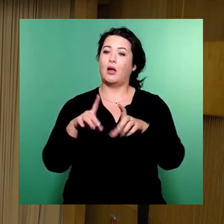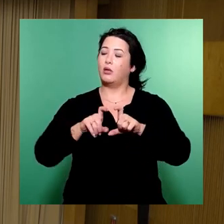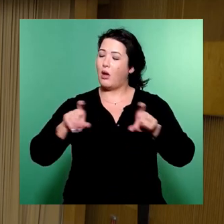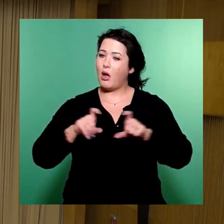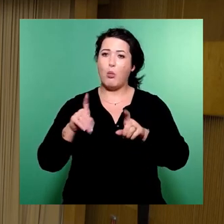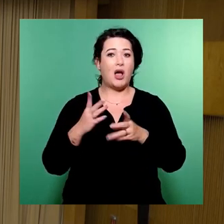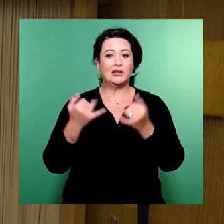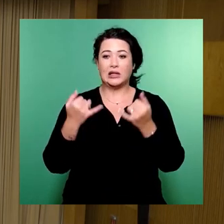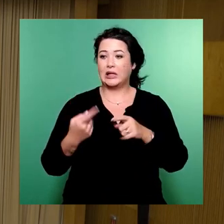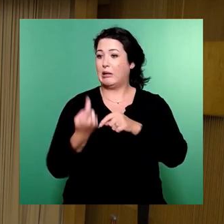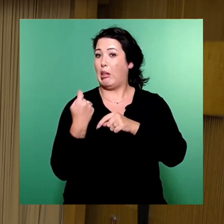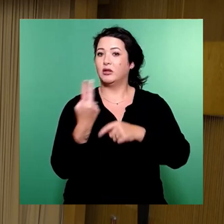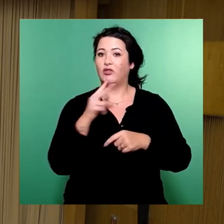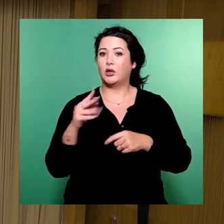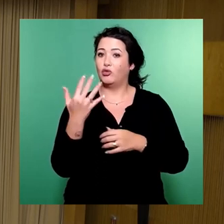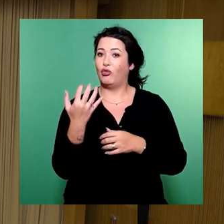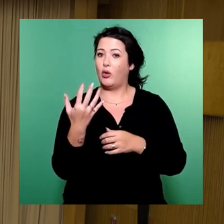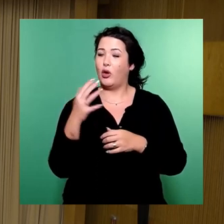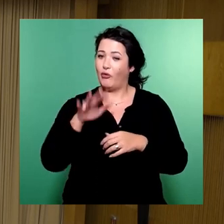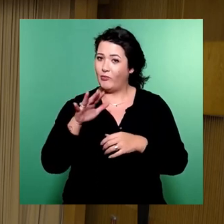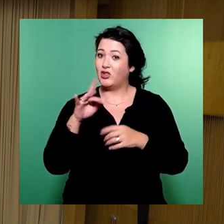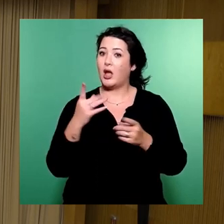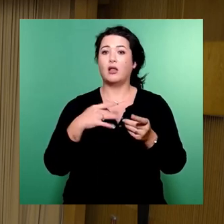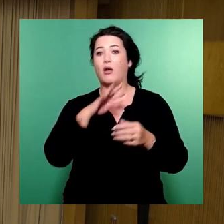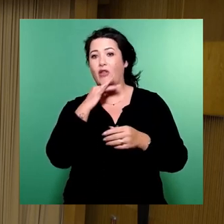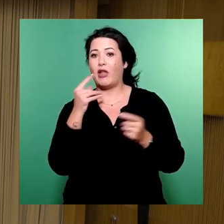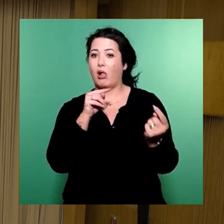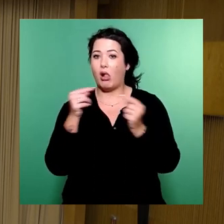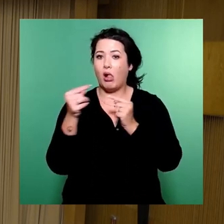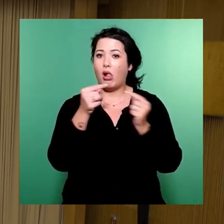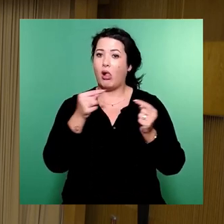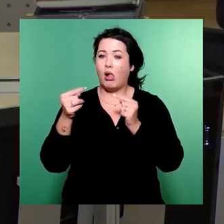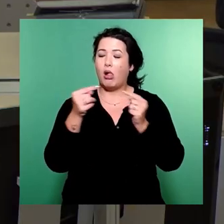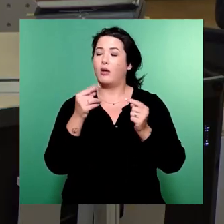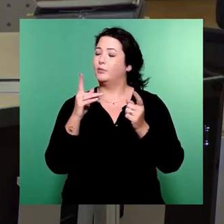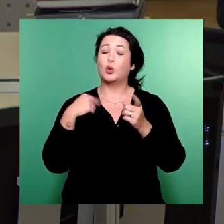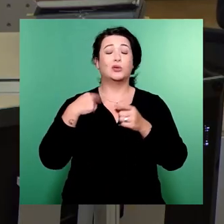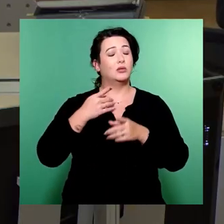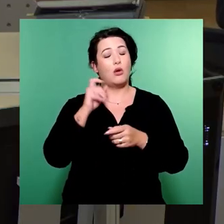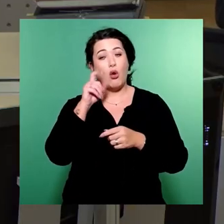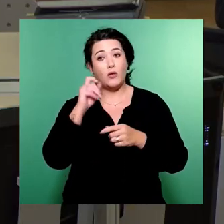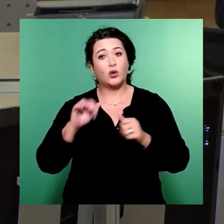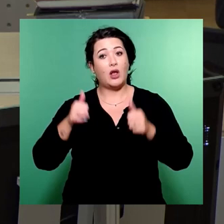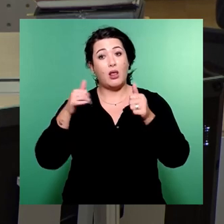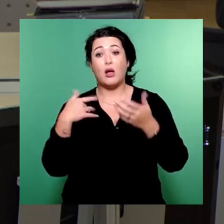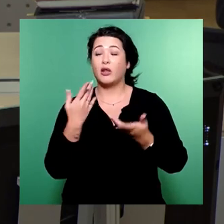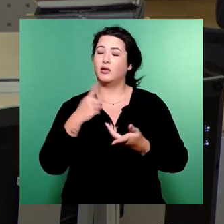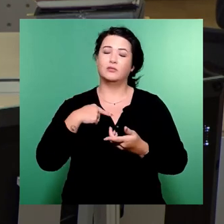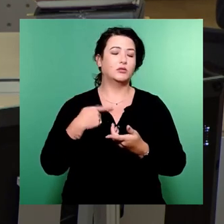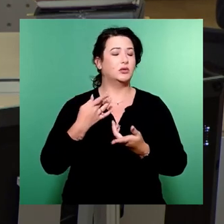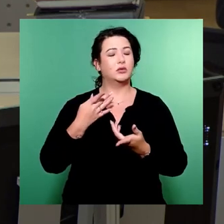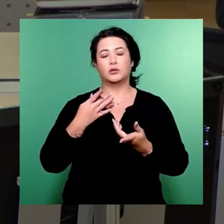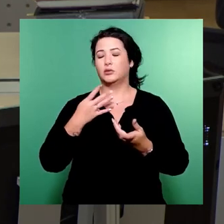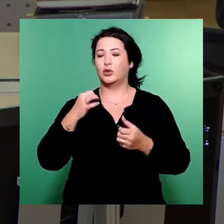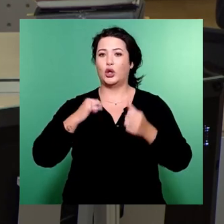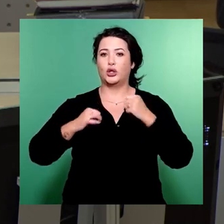2015 viele politische Ebenen. Und was ich immer wieder erlebe und das tut mir eigentlich in der Seele weh, dass diese Diskussionen